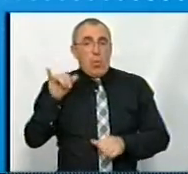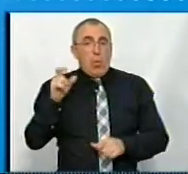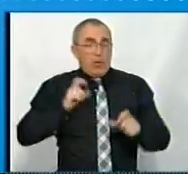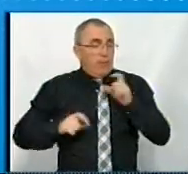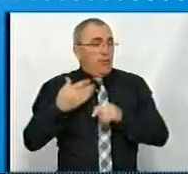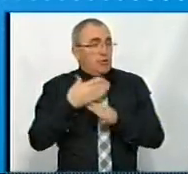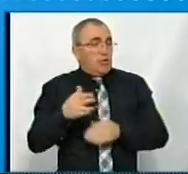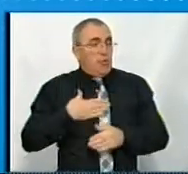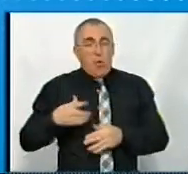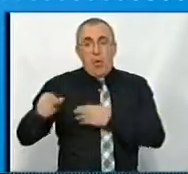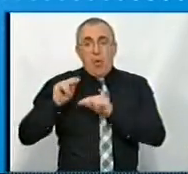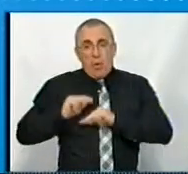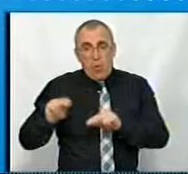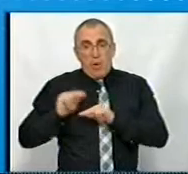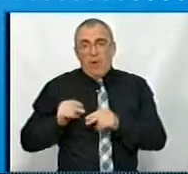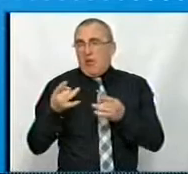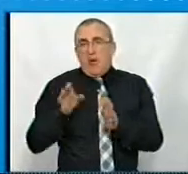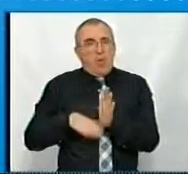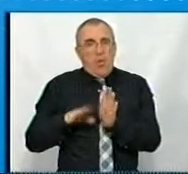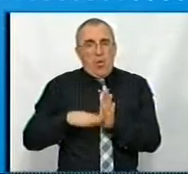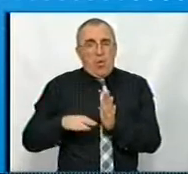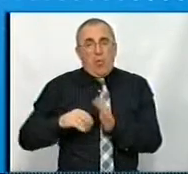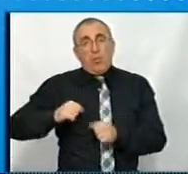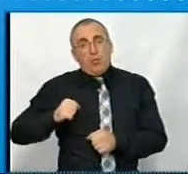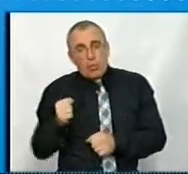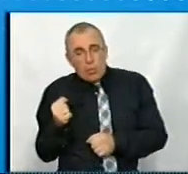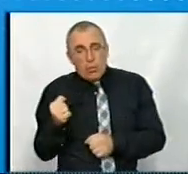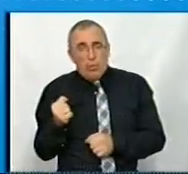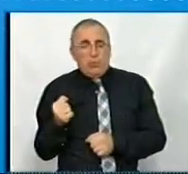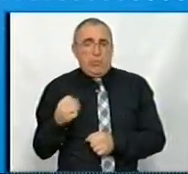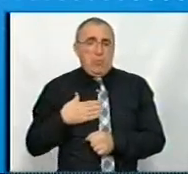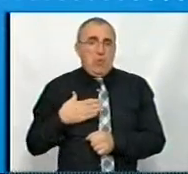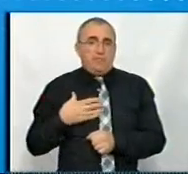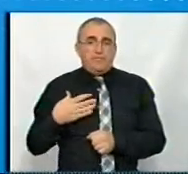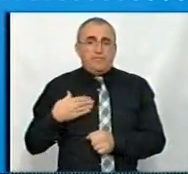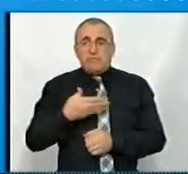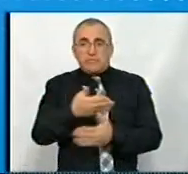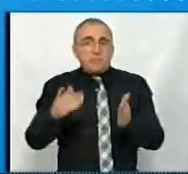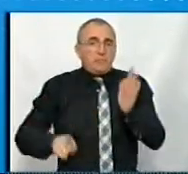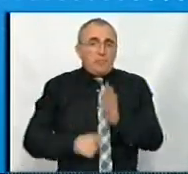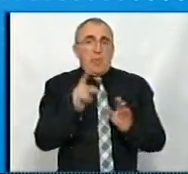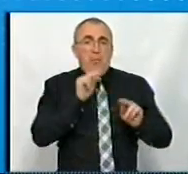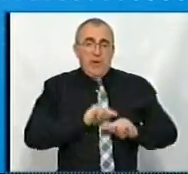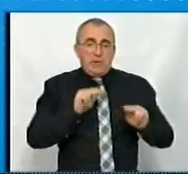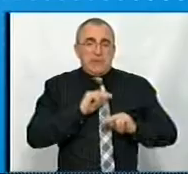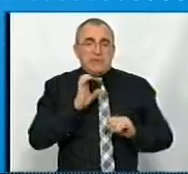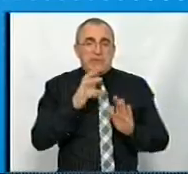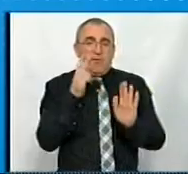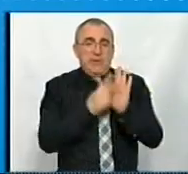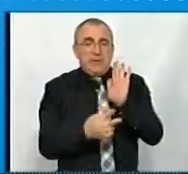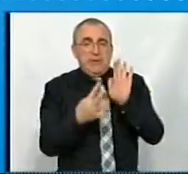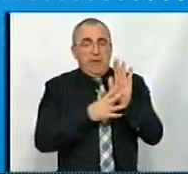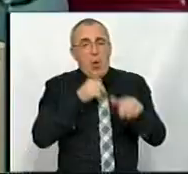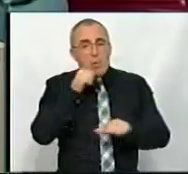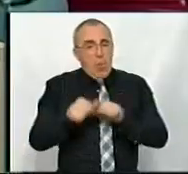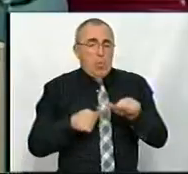частина моїх колег, це не просто колеги, це мої друзі, ті, з ким я починав працювати з 89-го